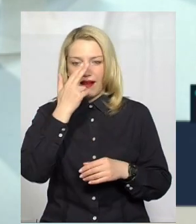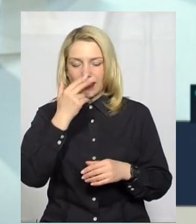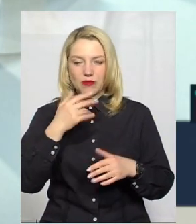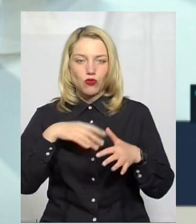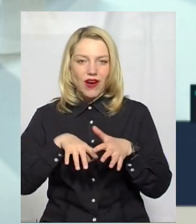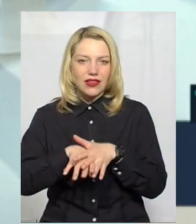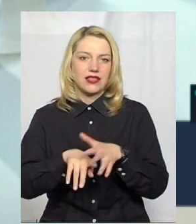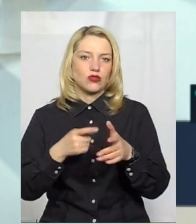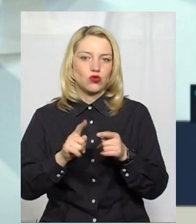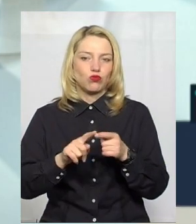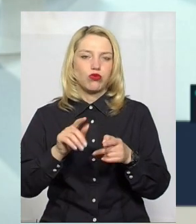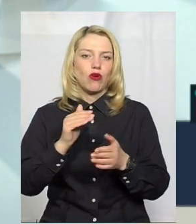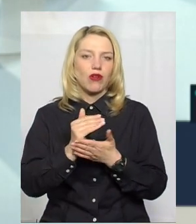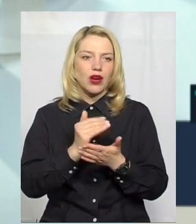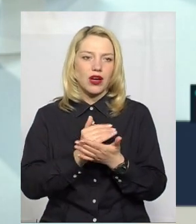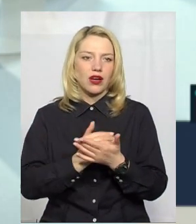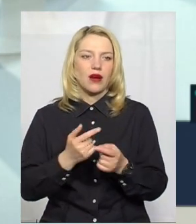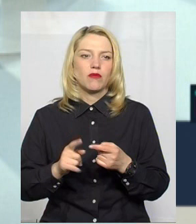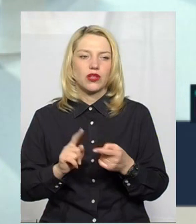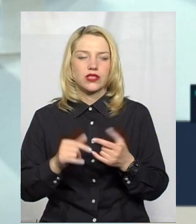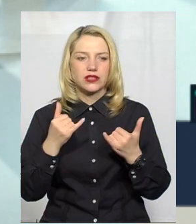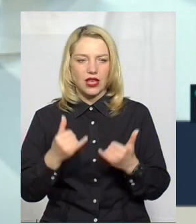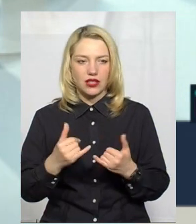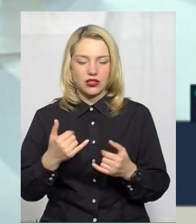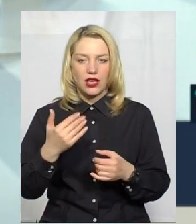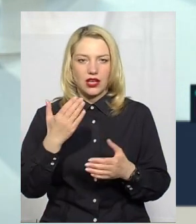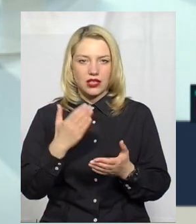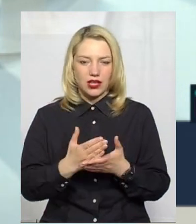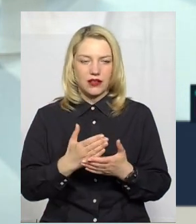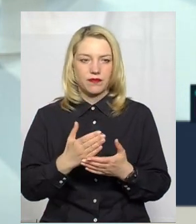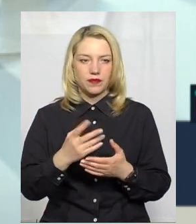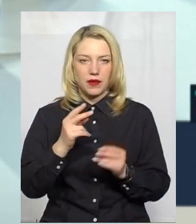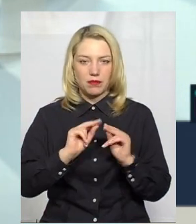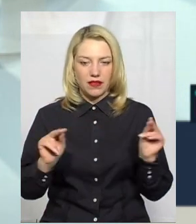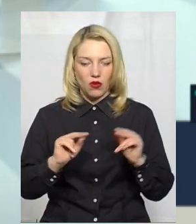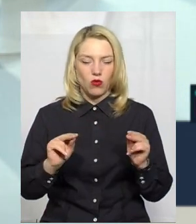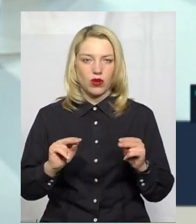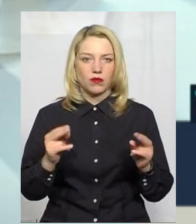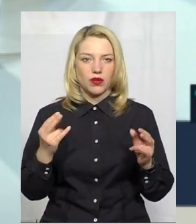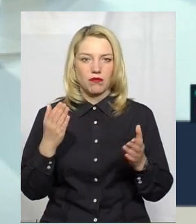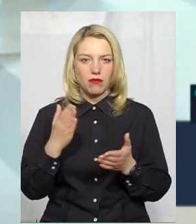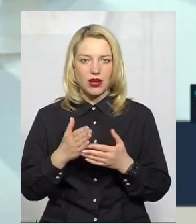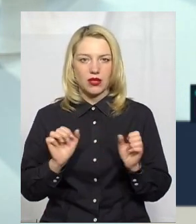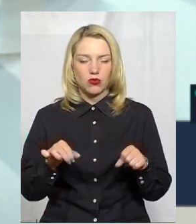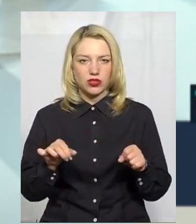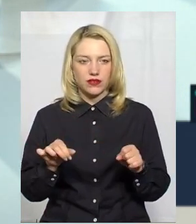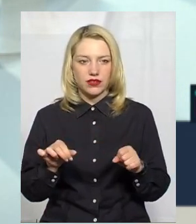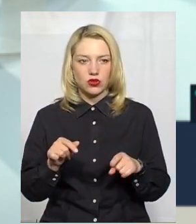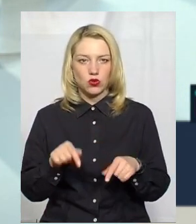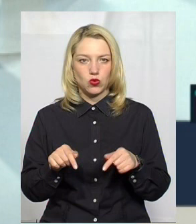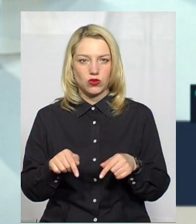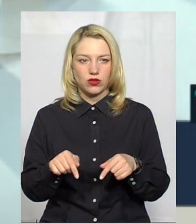для кожного учня. Тим більше, що зараз у нас автономія шкіл і педагог має можливість тут